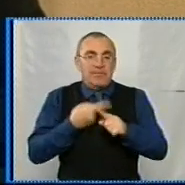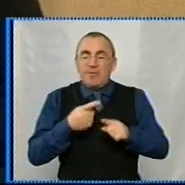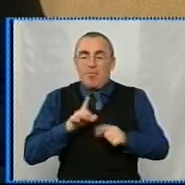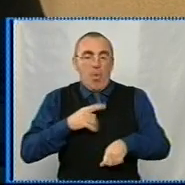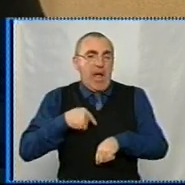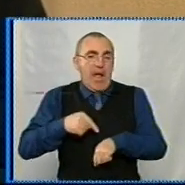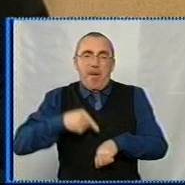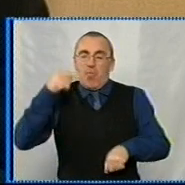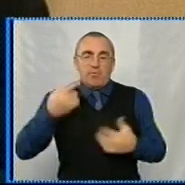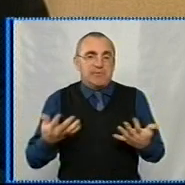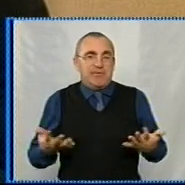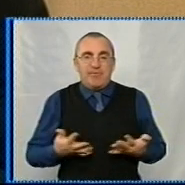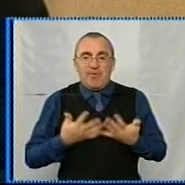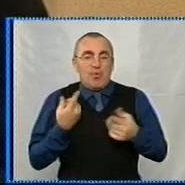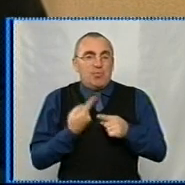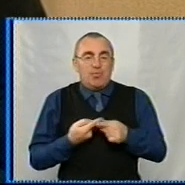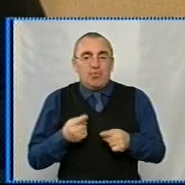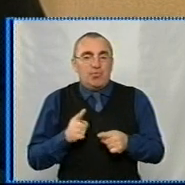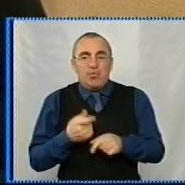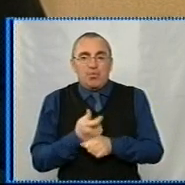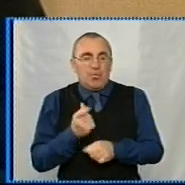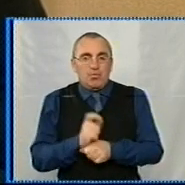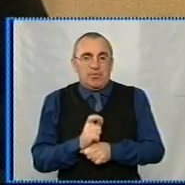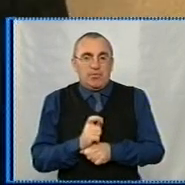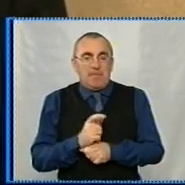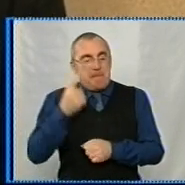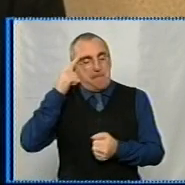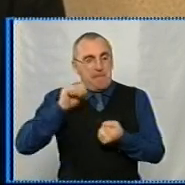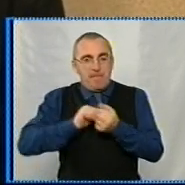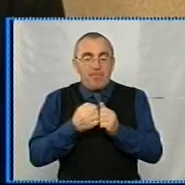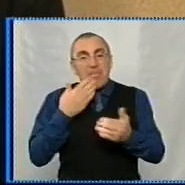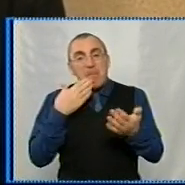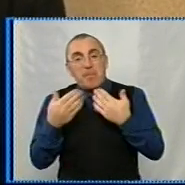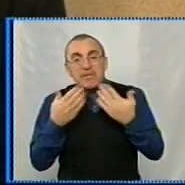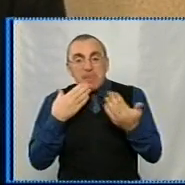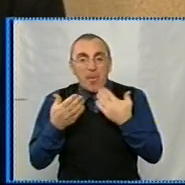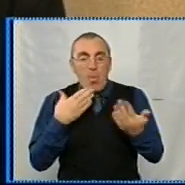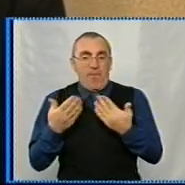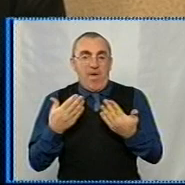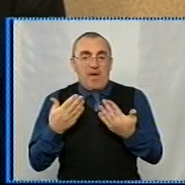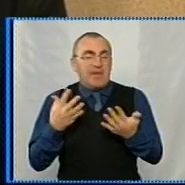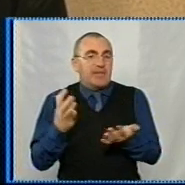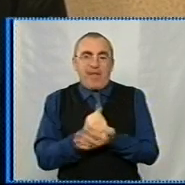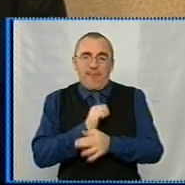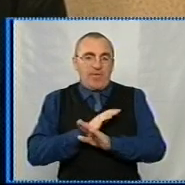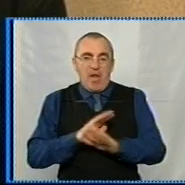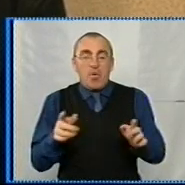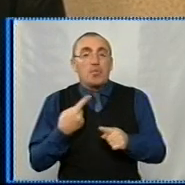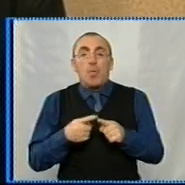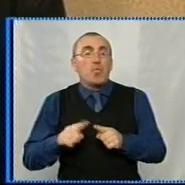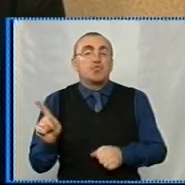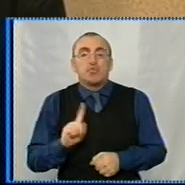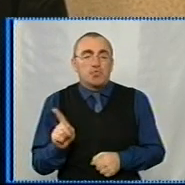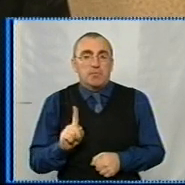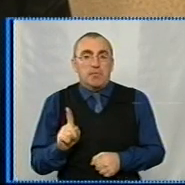дуже емоційно і дуже пам'ятно. Поспілкуватися не вдалося, тому що,